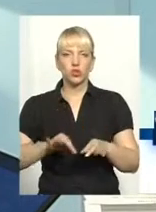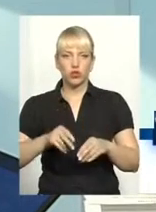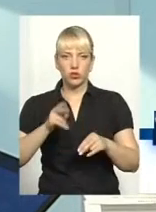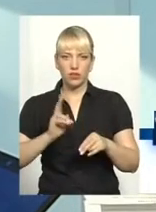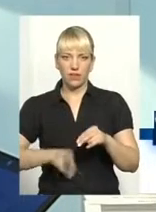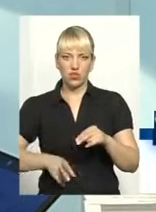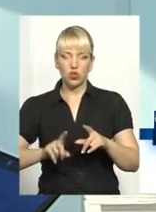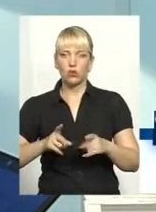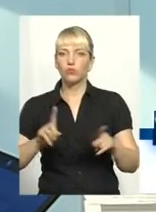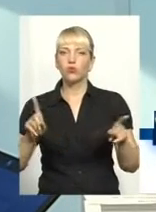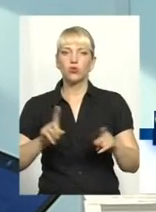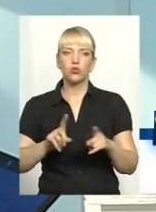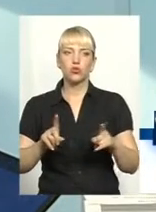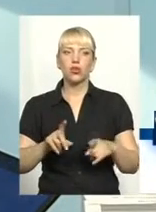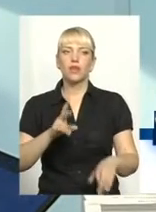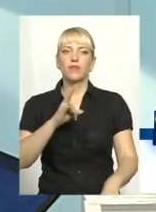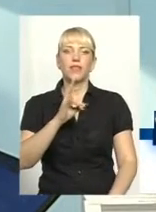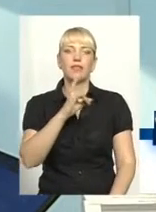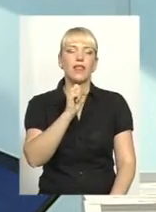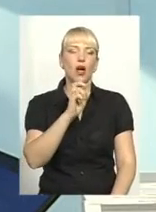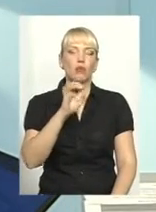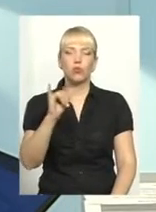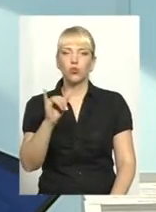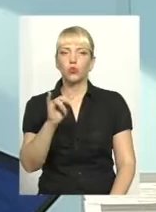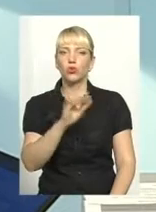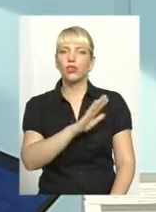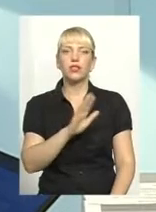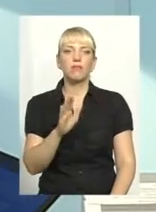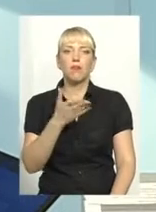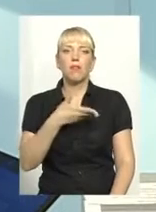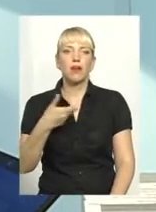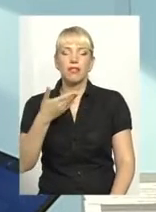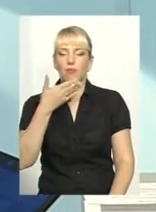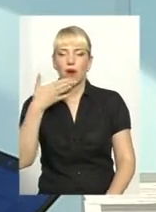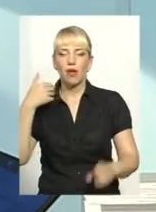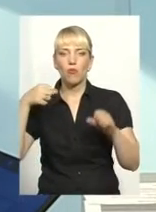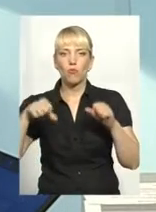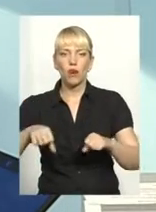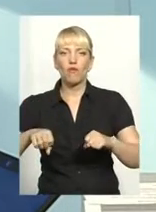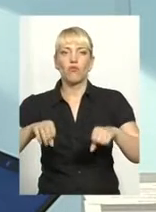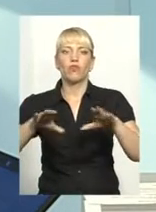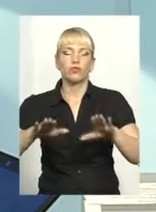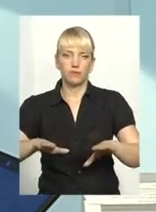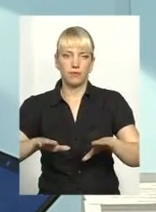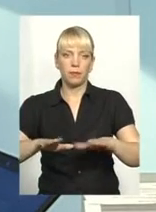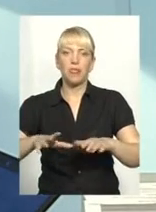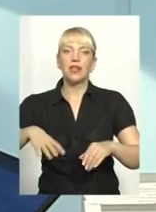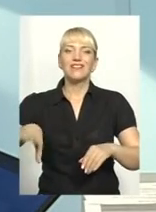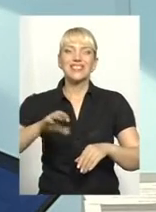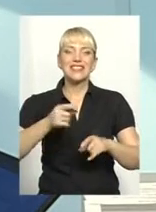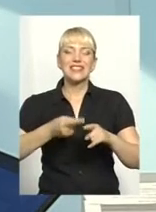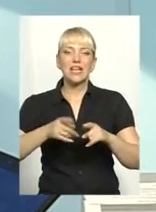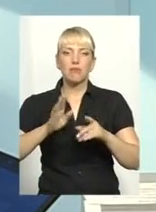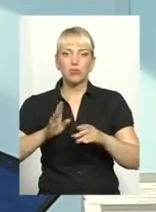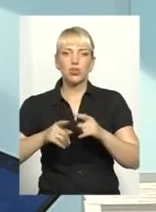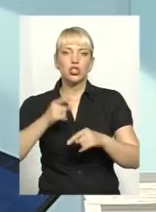ні НАБУ, ні ми не маємо право виносити якесь рішення. Тобто, це все таки буде